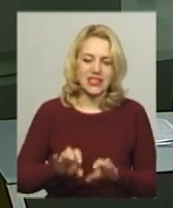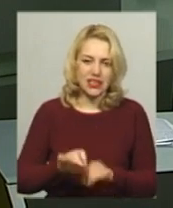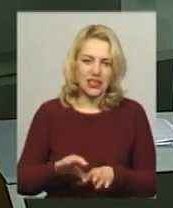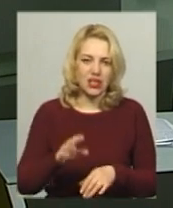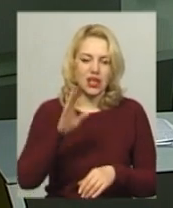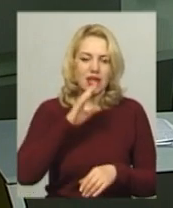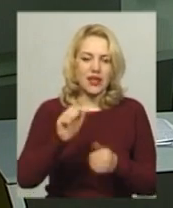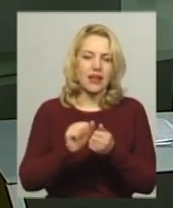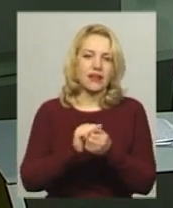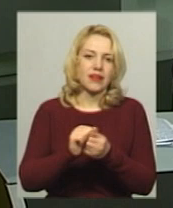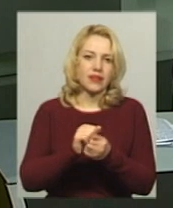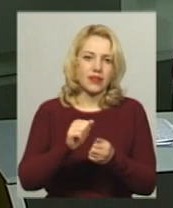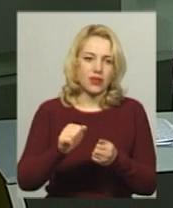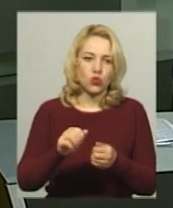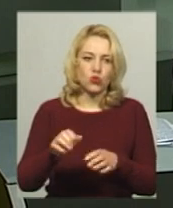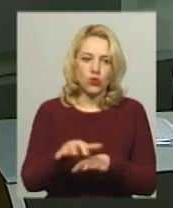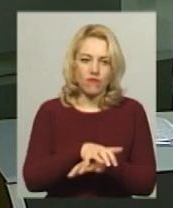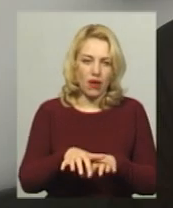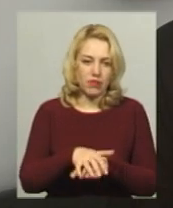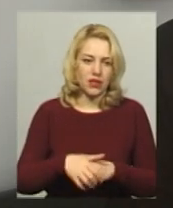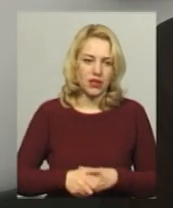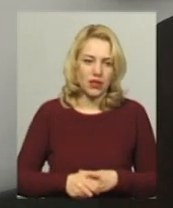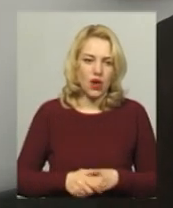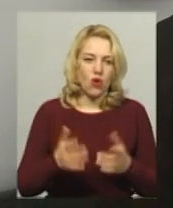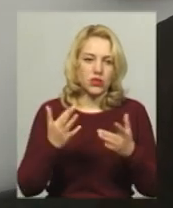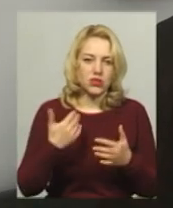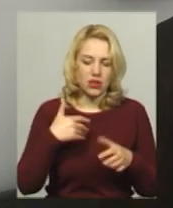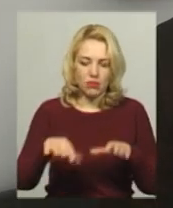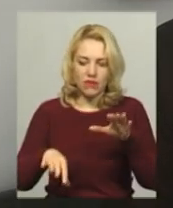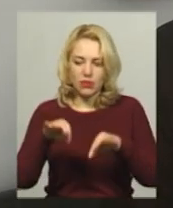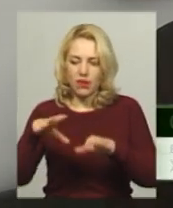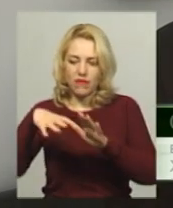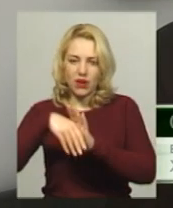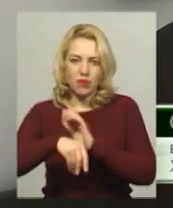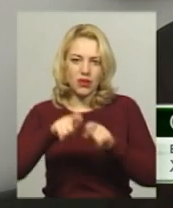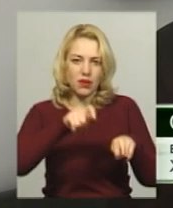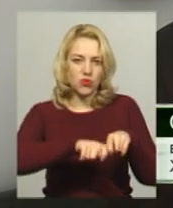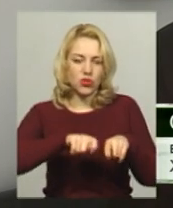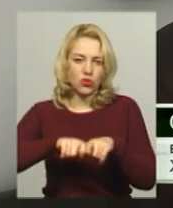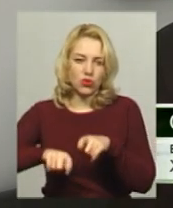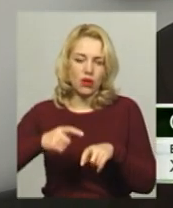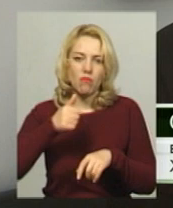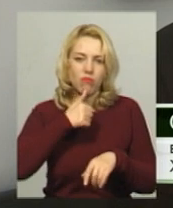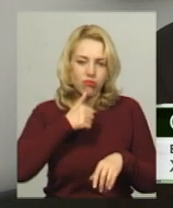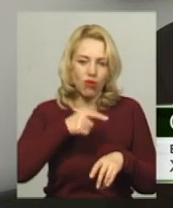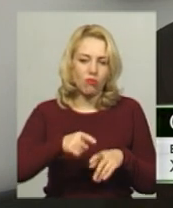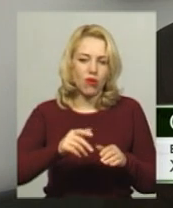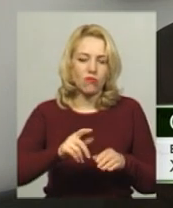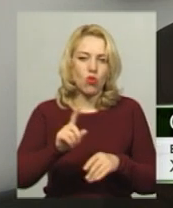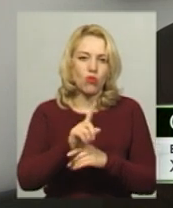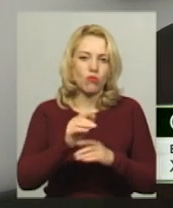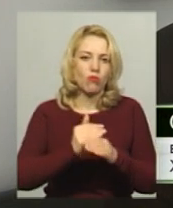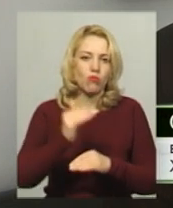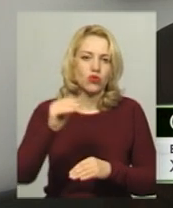водах картонно-паперової фабрики. Оскільки ми відбирали в рамках цього моніторингу проби вищі і нижче скиду